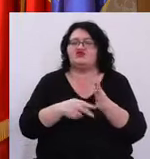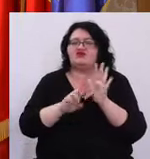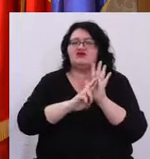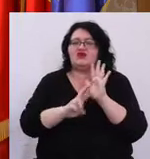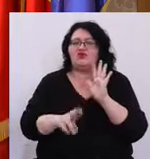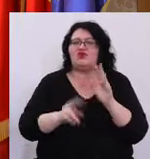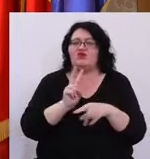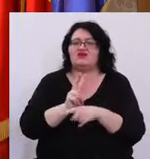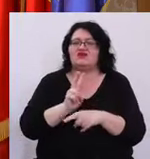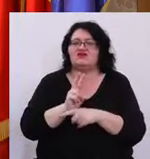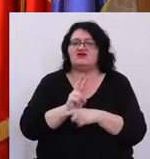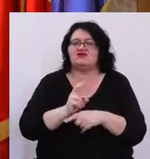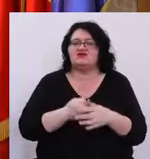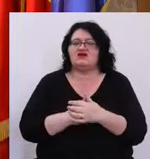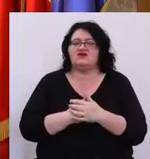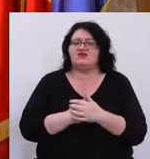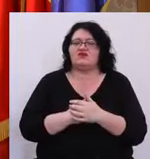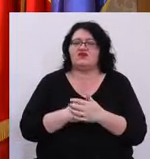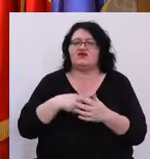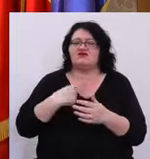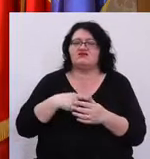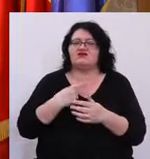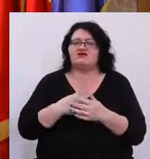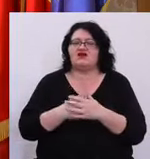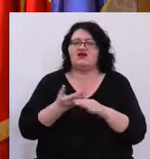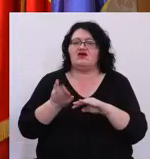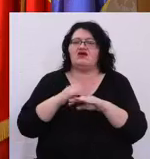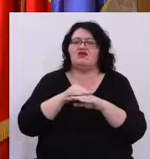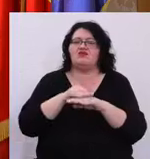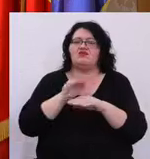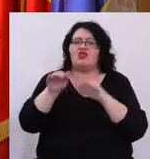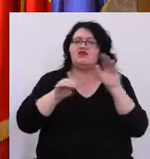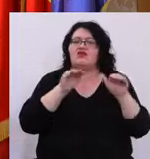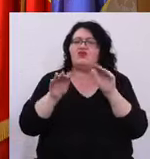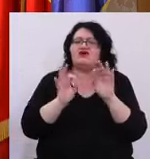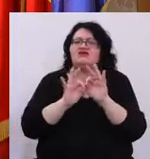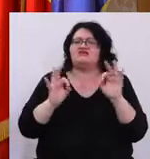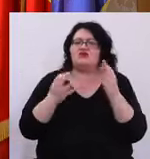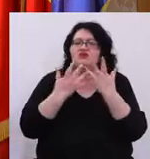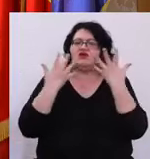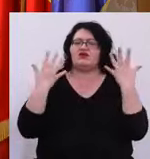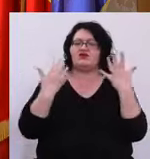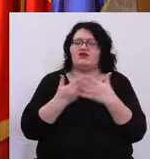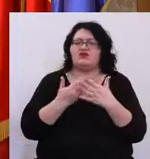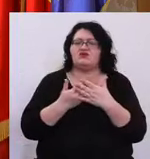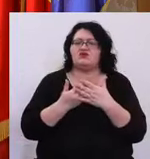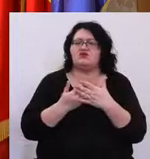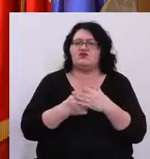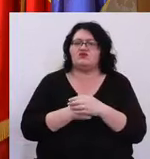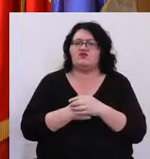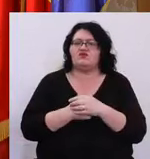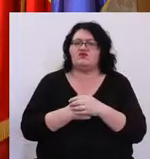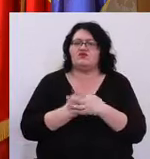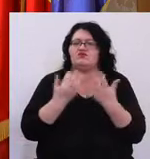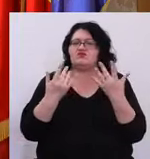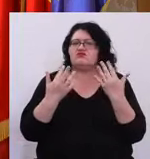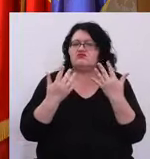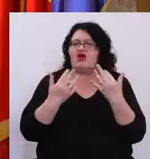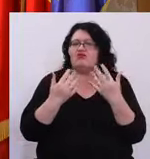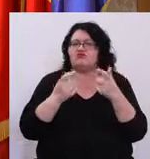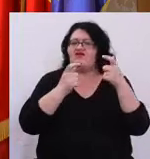Atenție! Vom avea apeluri foarte specifice pentru anumite